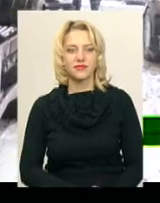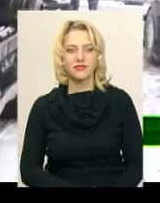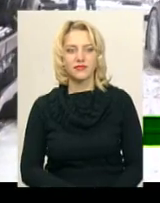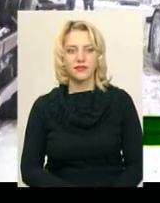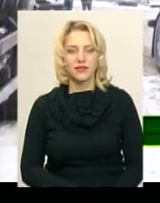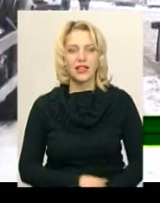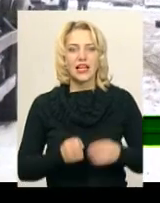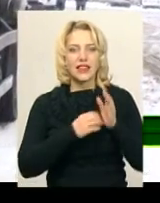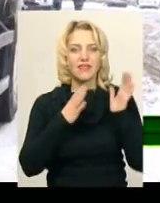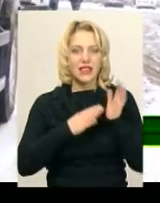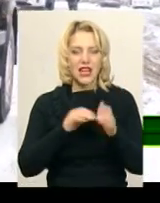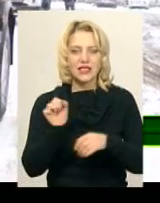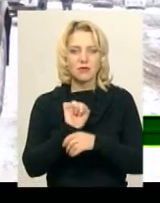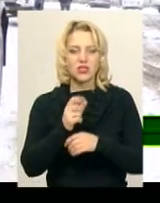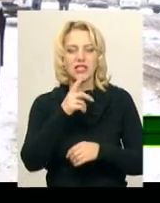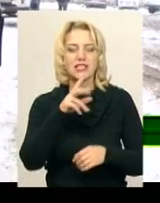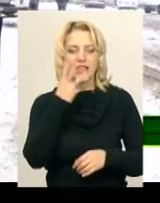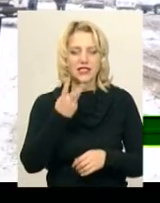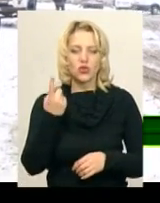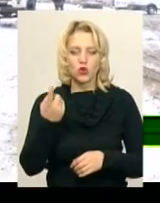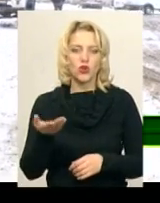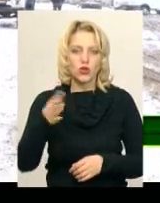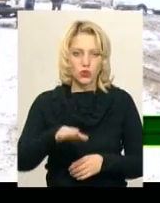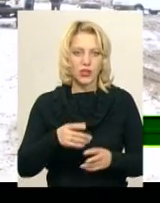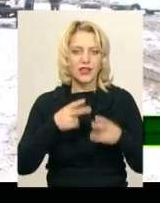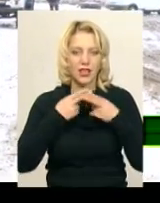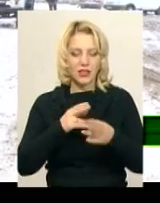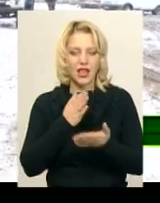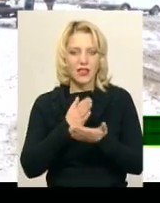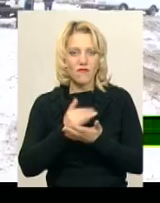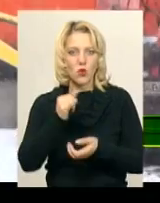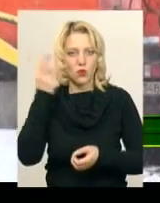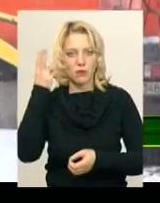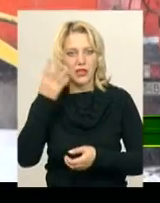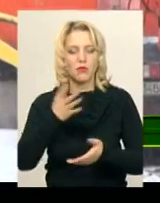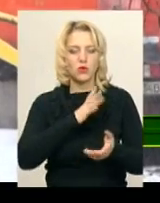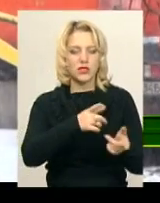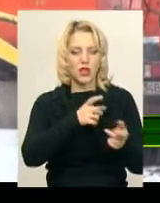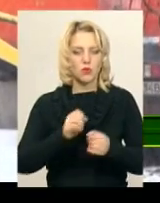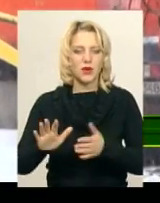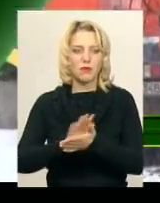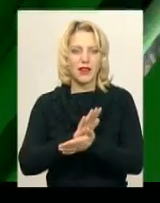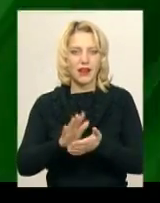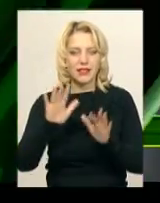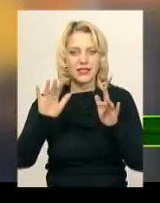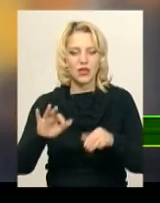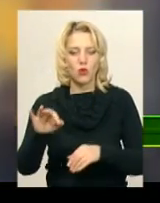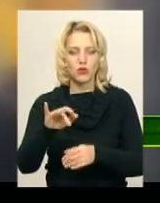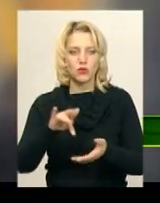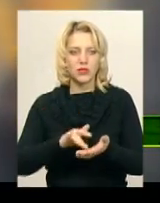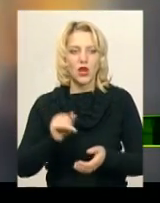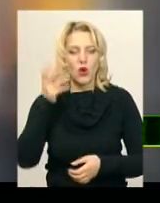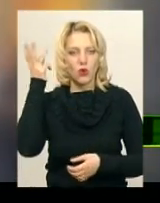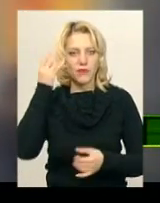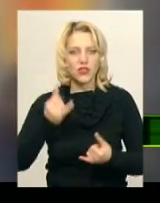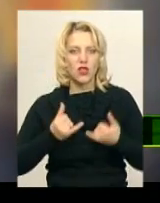19 машин із 31 одиниці техніки, наявної у Хмельницькому, були залучені прибирати сніг в обласному центрі. У